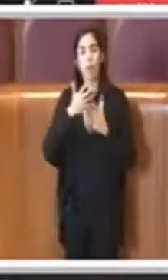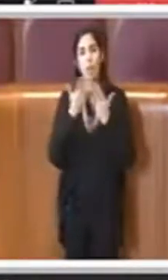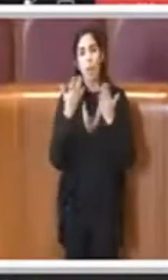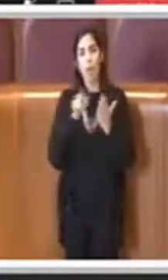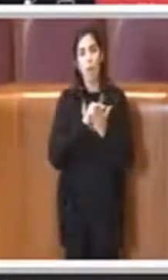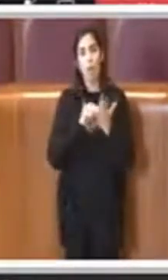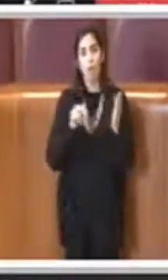Presidente.